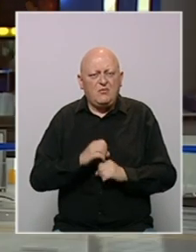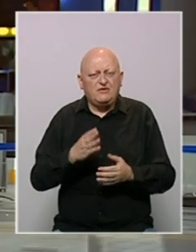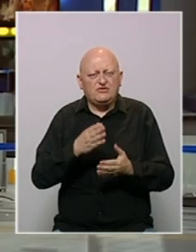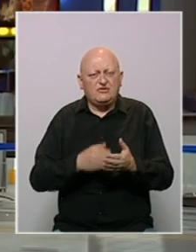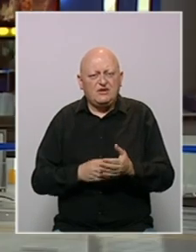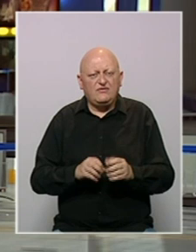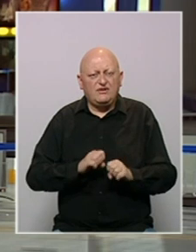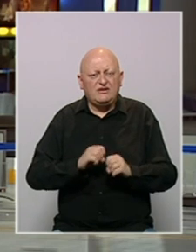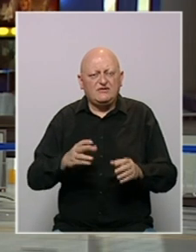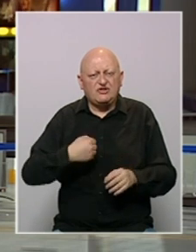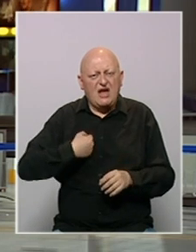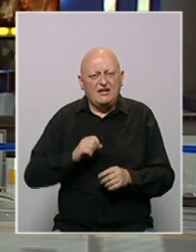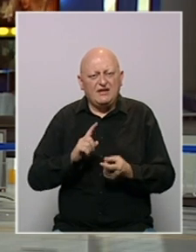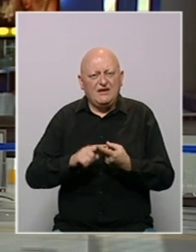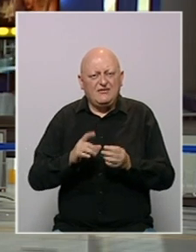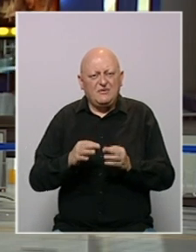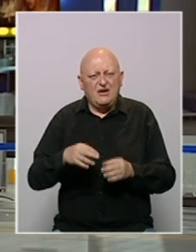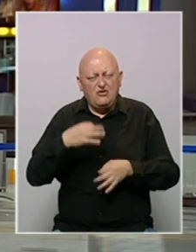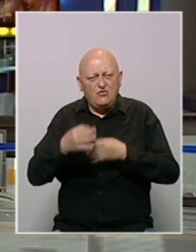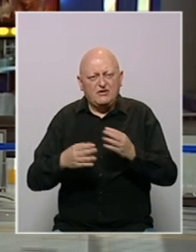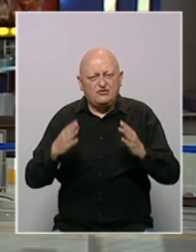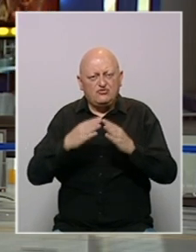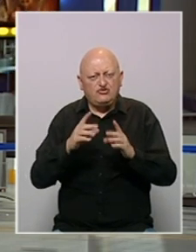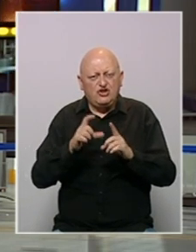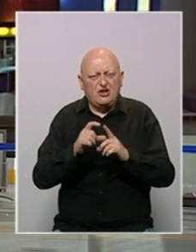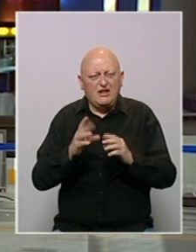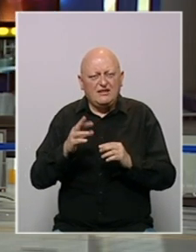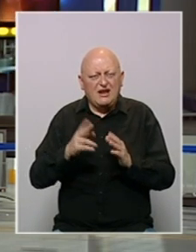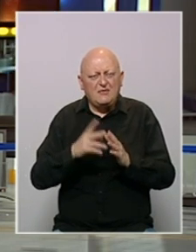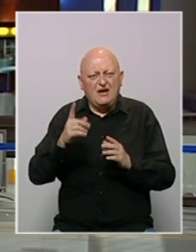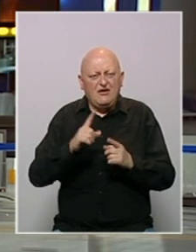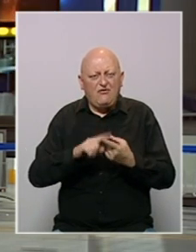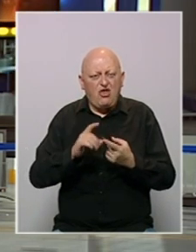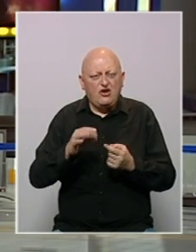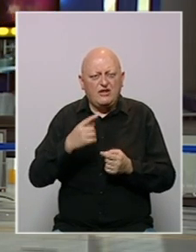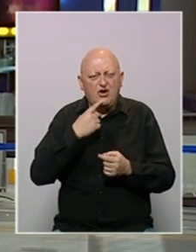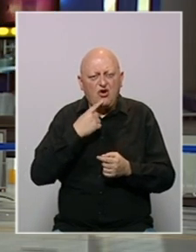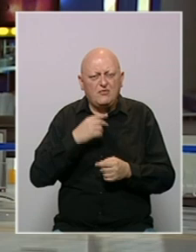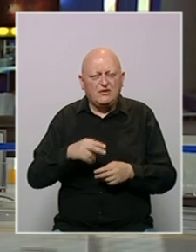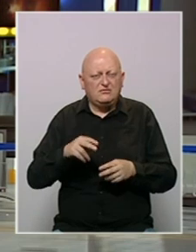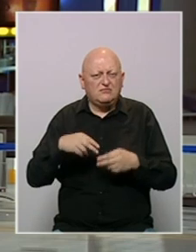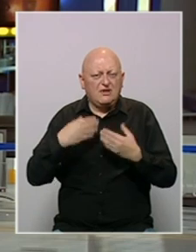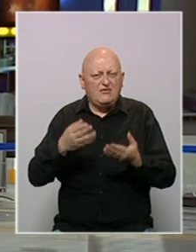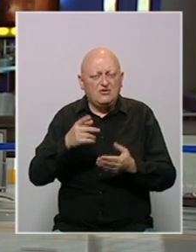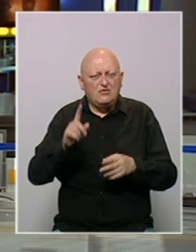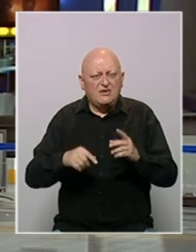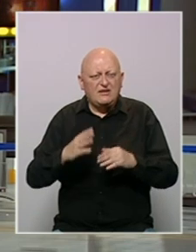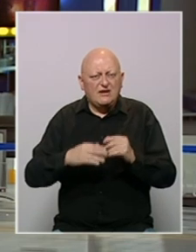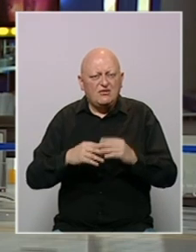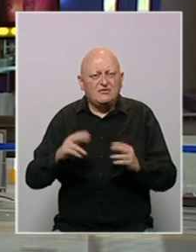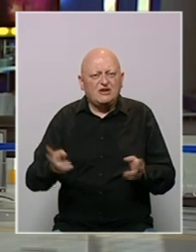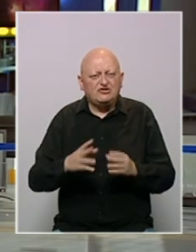Objavljeni su dijelovi izvještaja agenta FBI-a o pretresu kuće Donalda Trumpa na Floridi u kojima je navedeno da su među